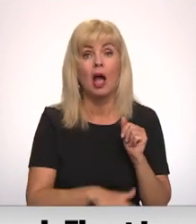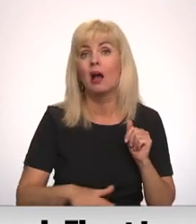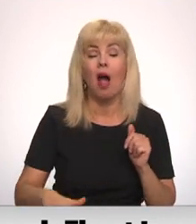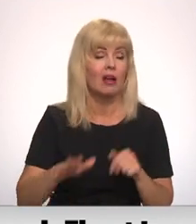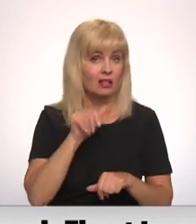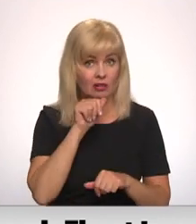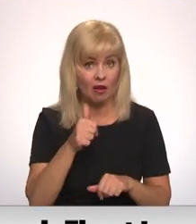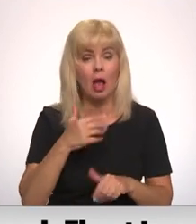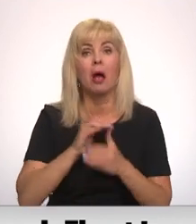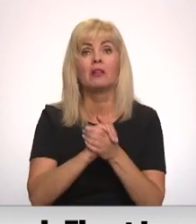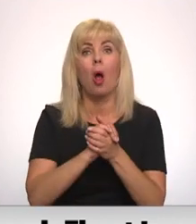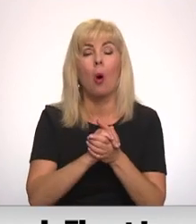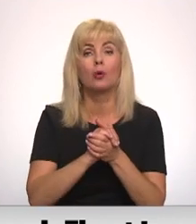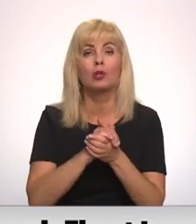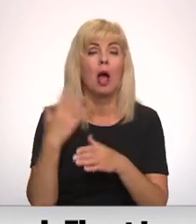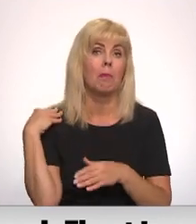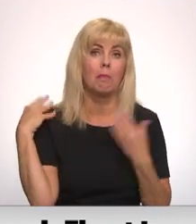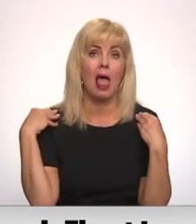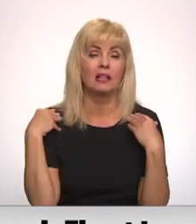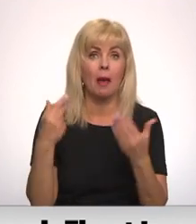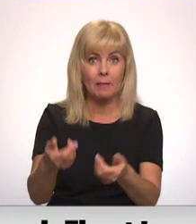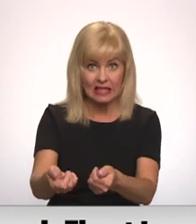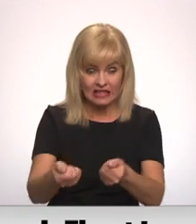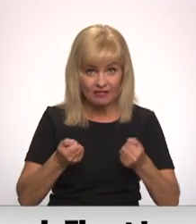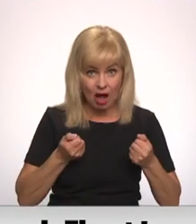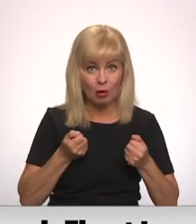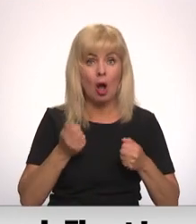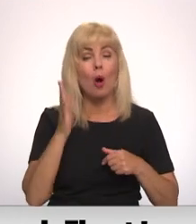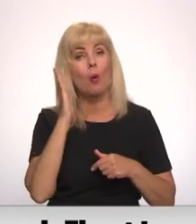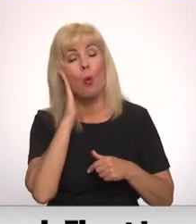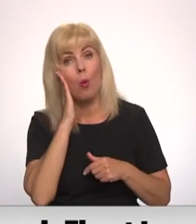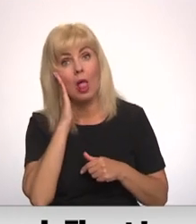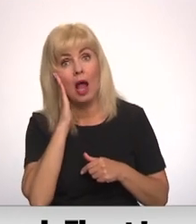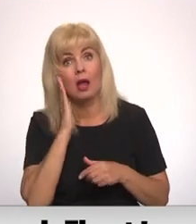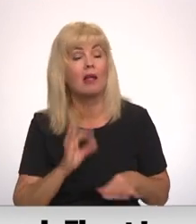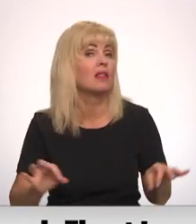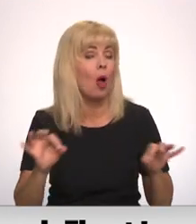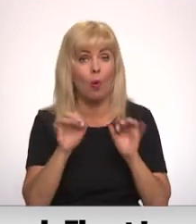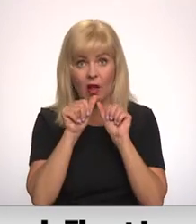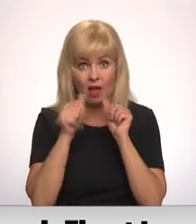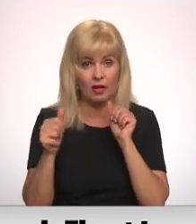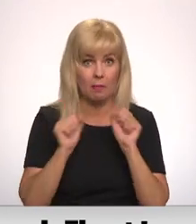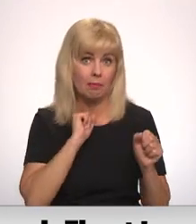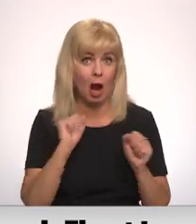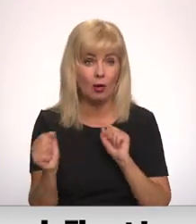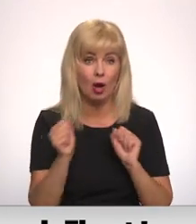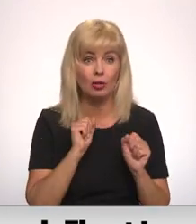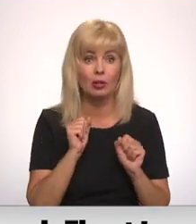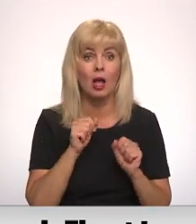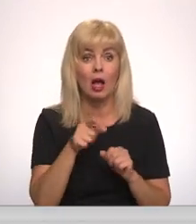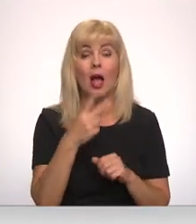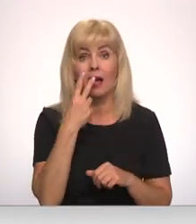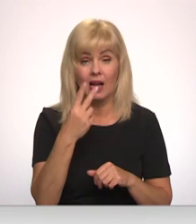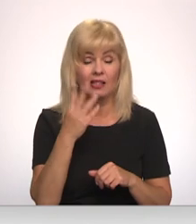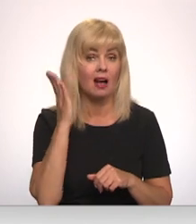nevarēju. Un drauks mani izvilkājis pleciem ārā, tad es gulēju zemē un vispār neko nevarēju pakustināt. Galvāk šūpojas, kā